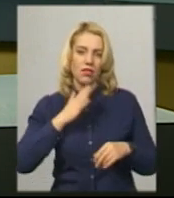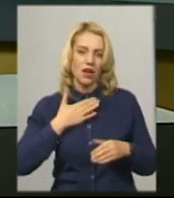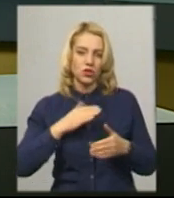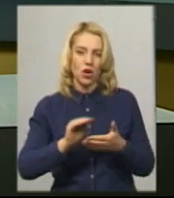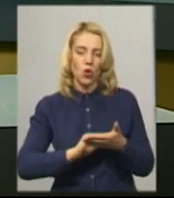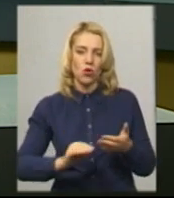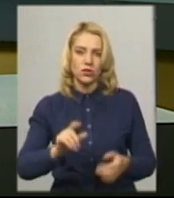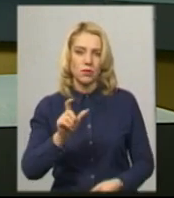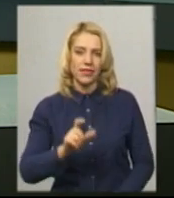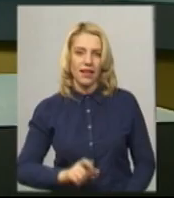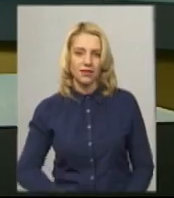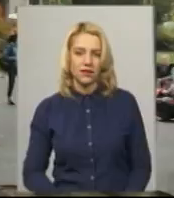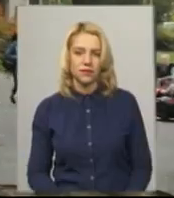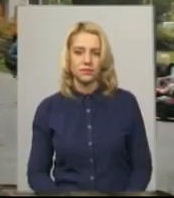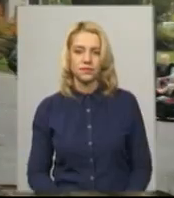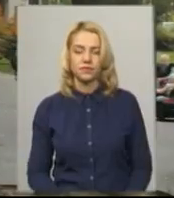Неля Шпулак.